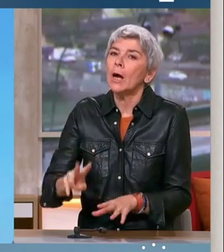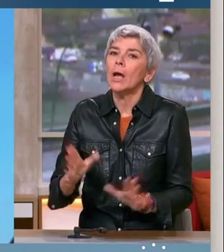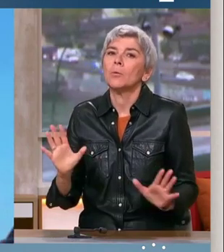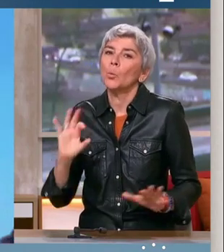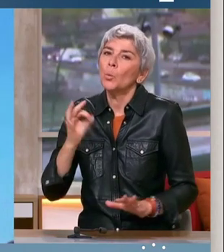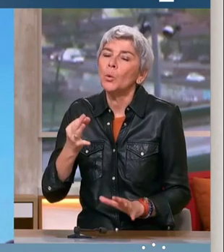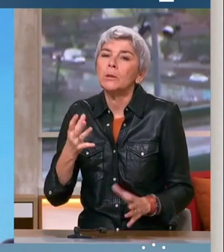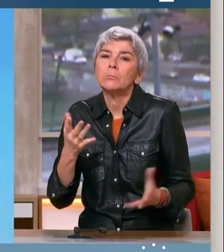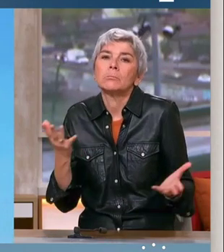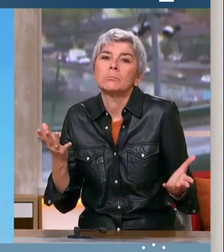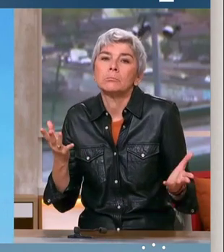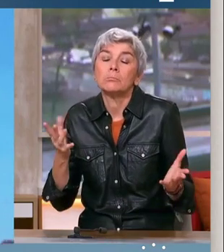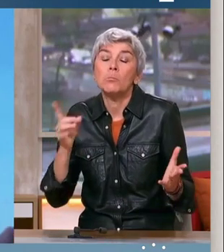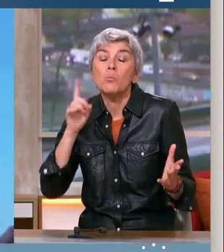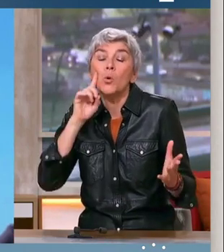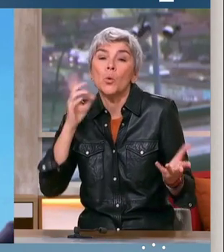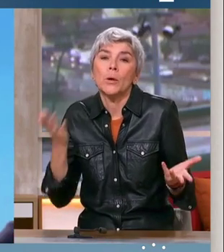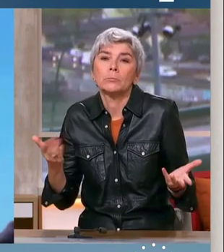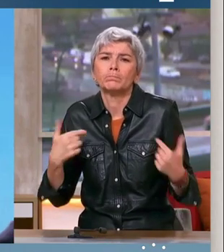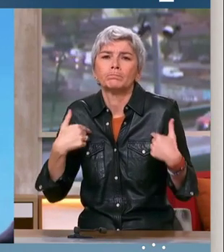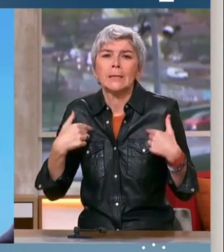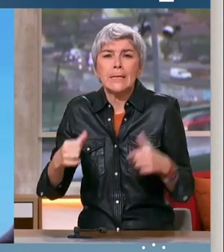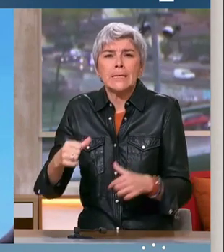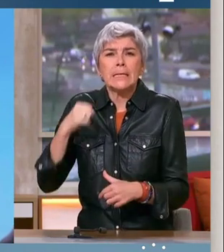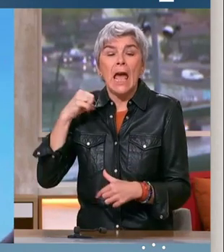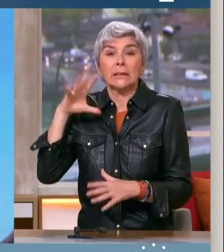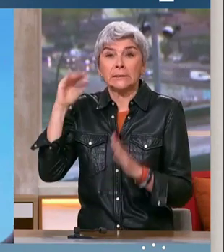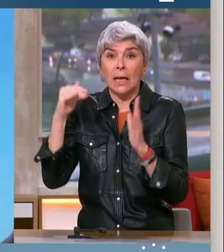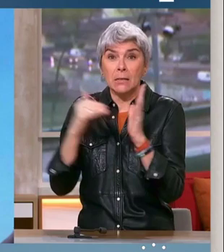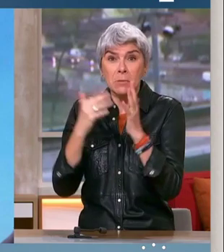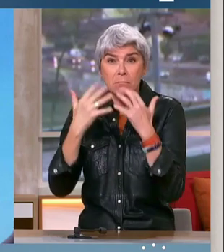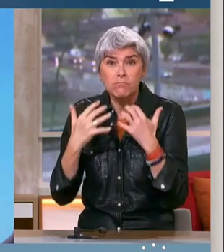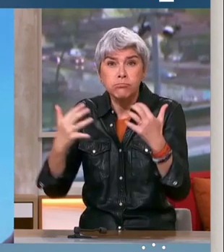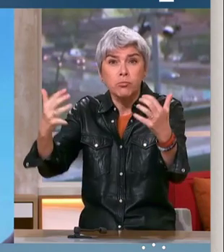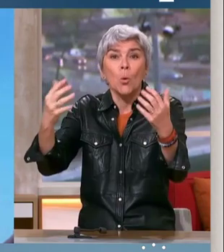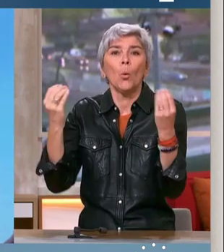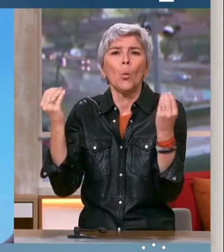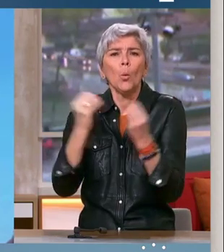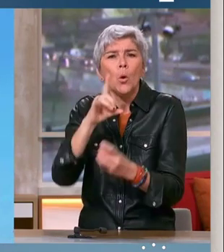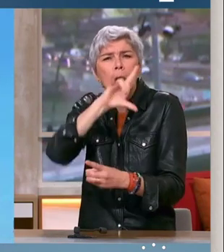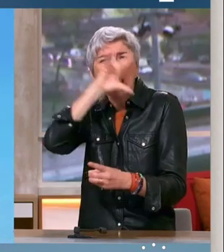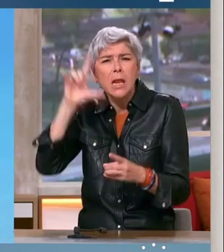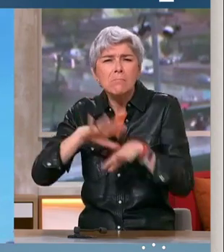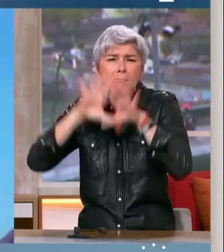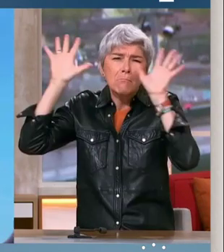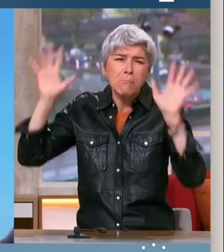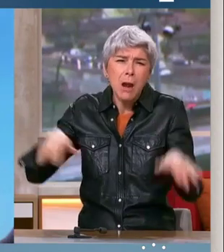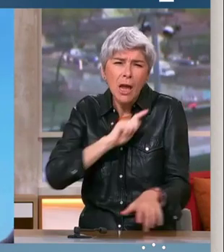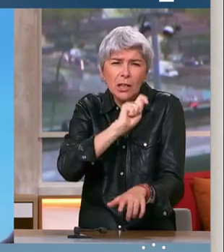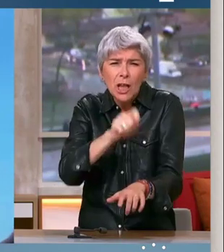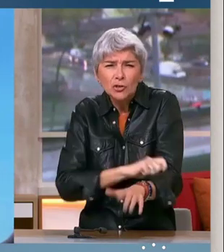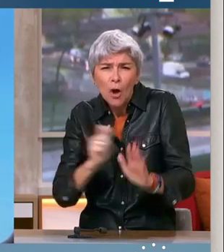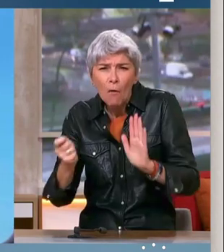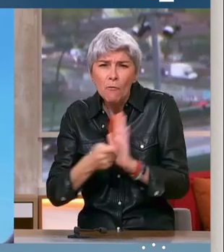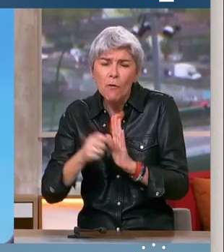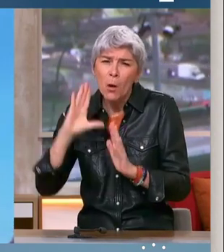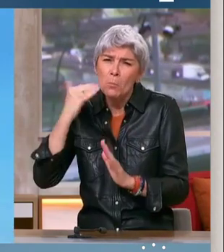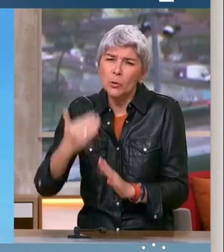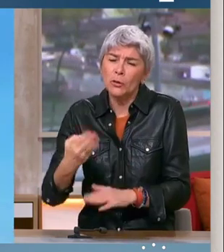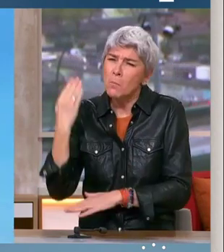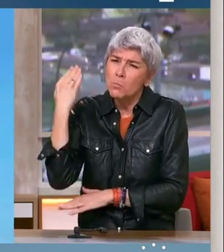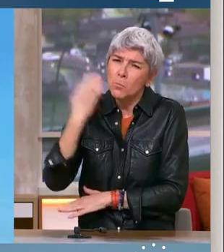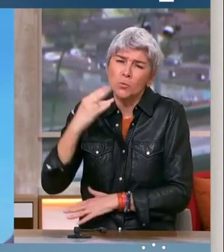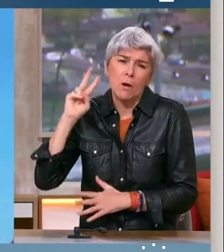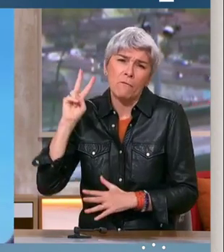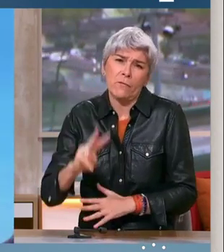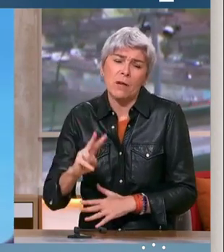oui, oui, parce que nous étions hier 5000 à Lille, plein d'énergie. Et nous avons tellement besoin